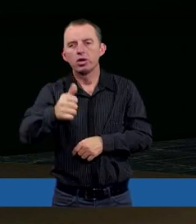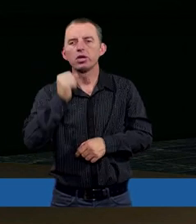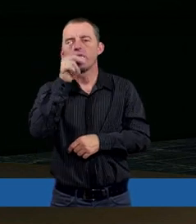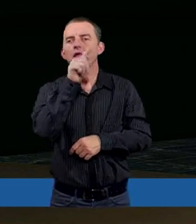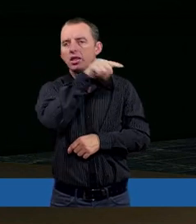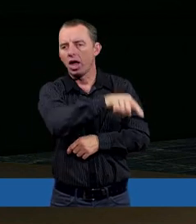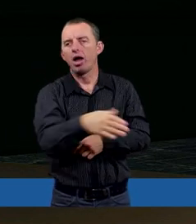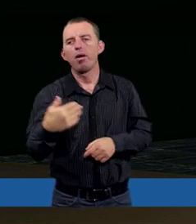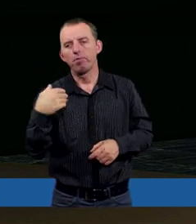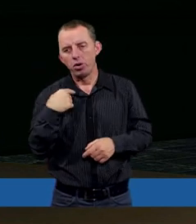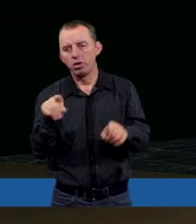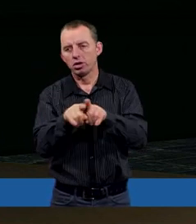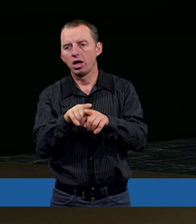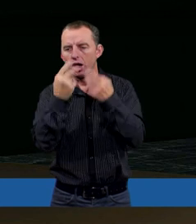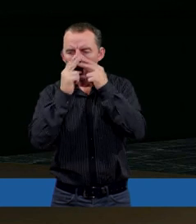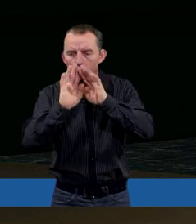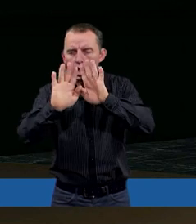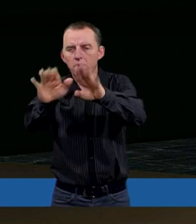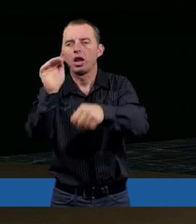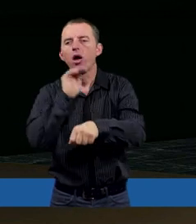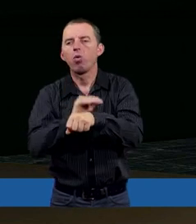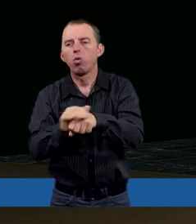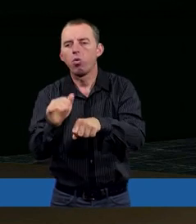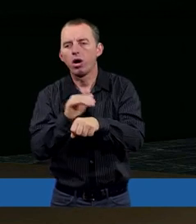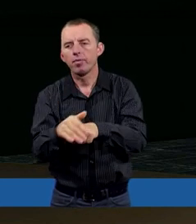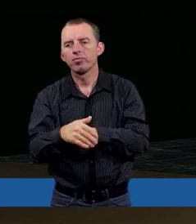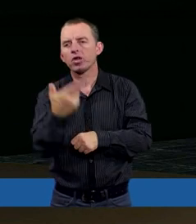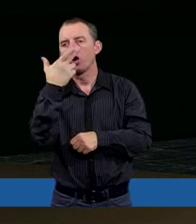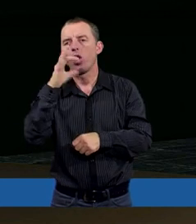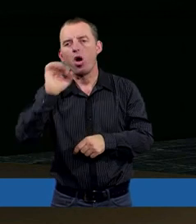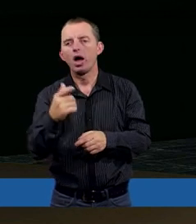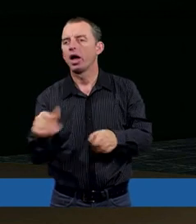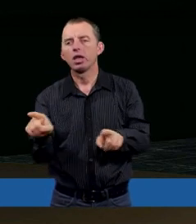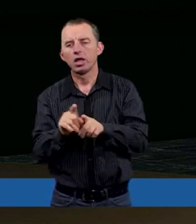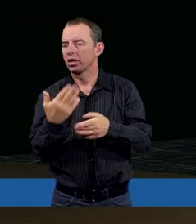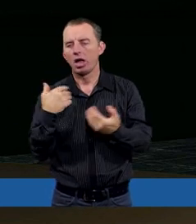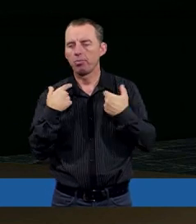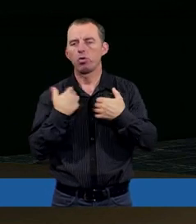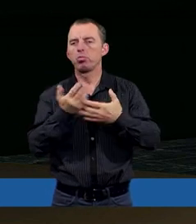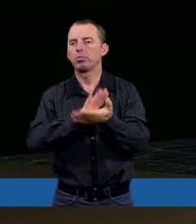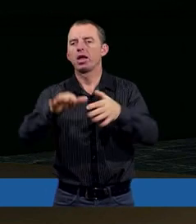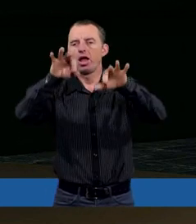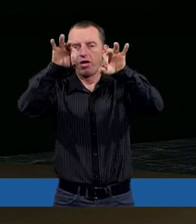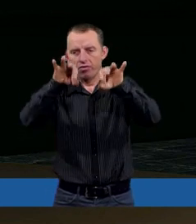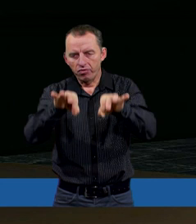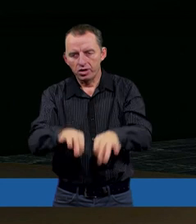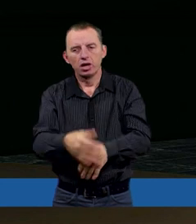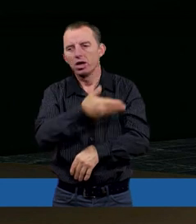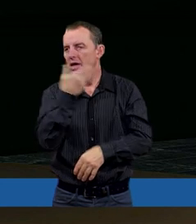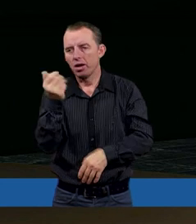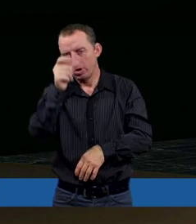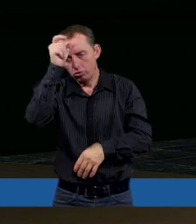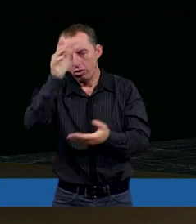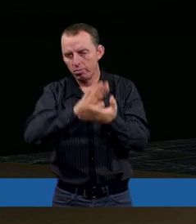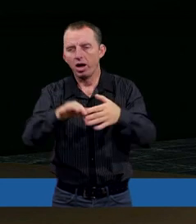Że tam była też okazana łaska. Noe też nie był bez winy, jeżeli tak można powiedzieć. Nie ma człowieka bez